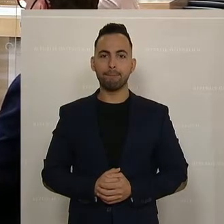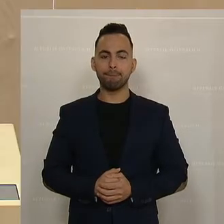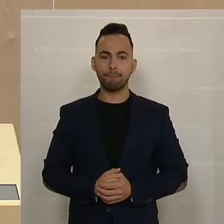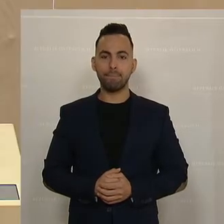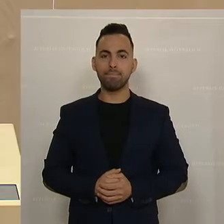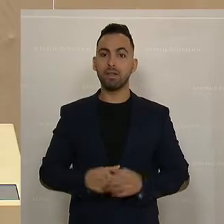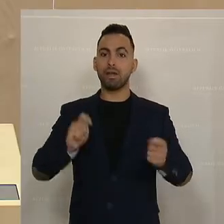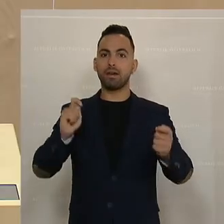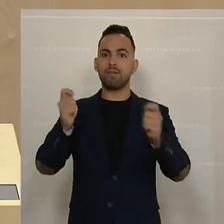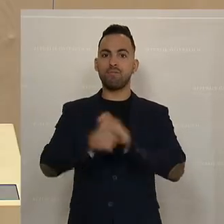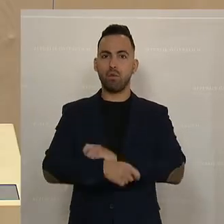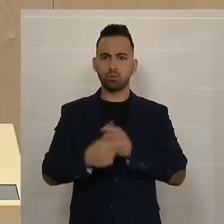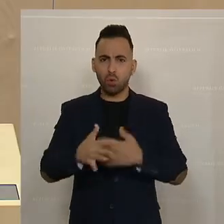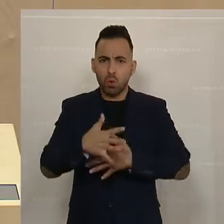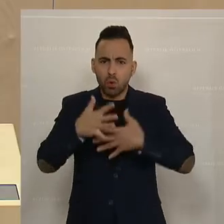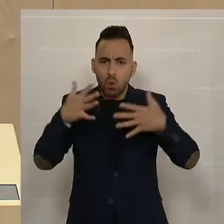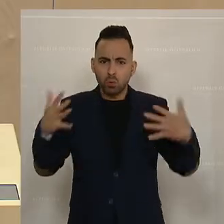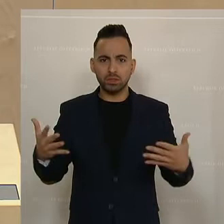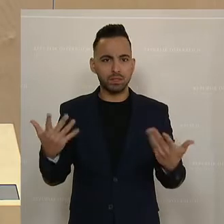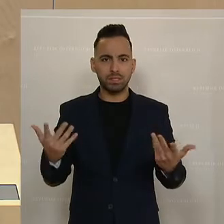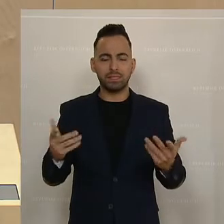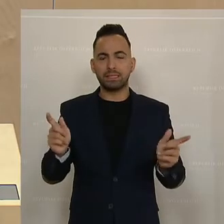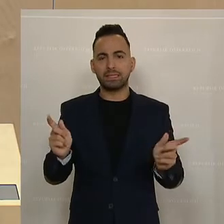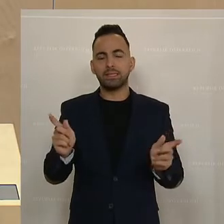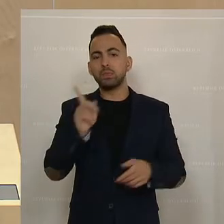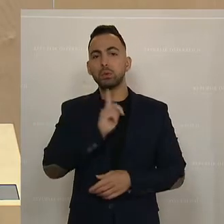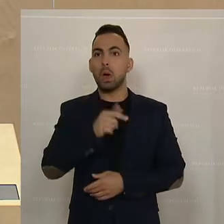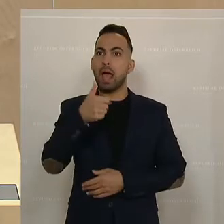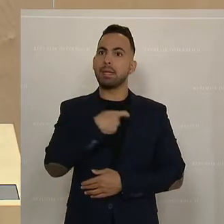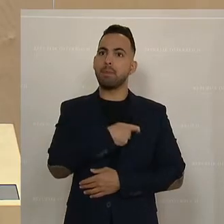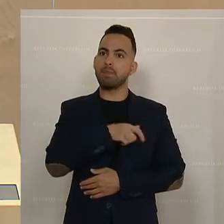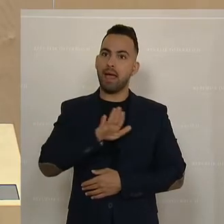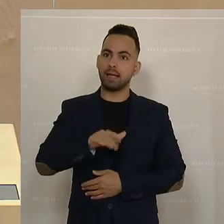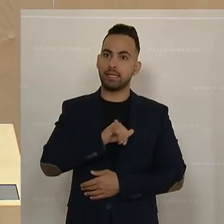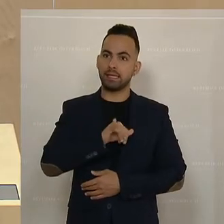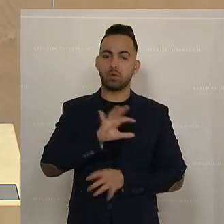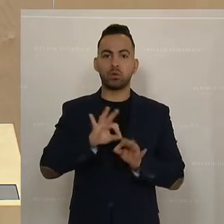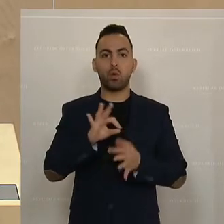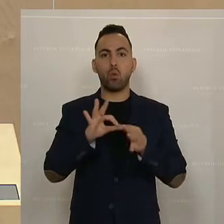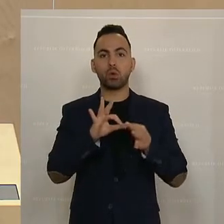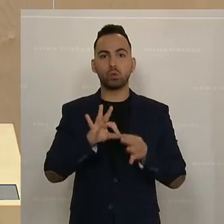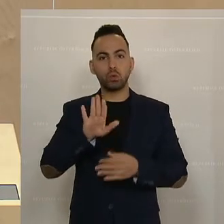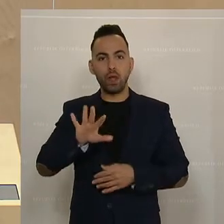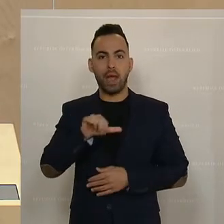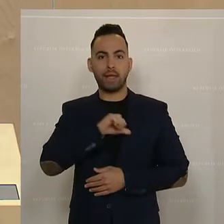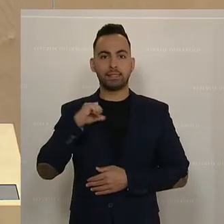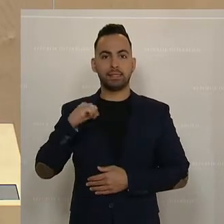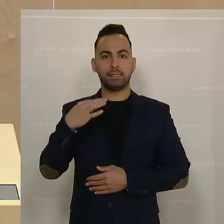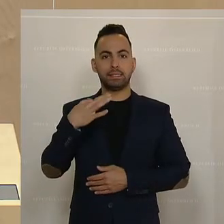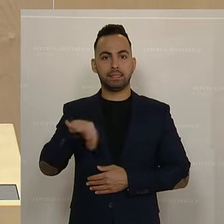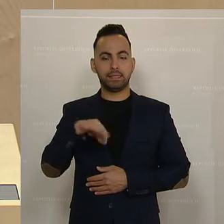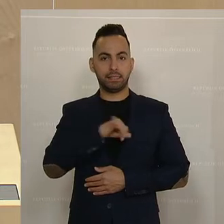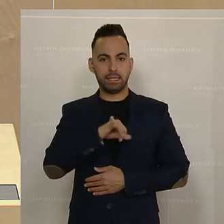Eine Reform dieses Ausmaßes kann nicht nur im Interesse einer Partei oder einer Koalition sein. Eine Reform dieses